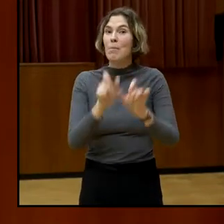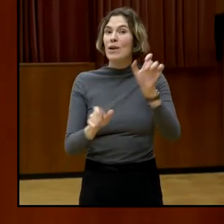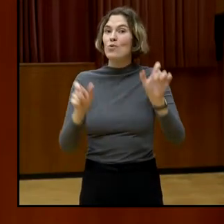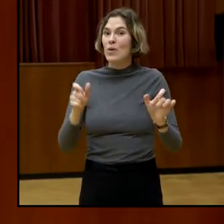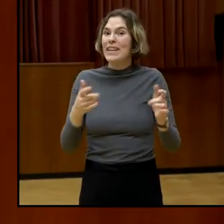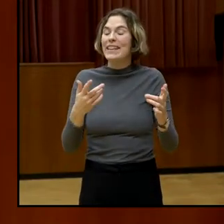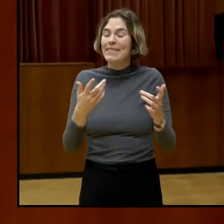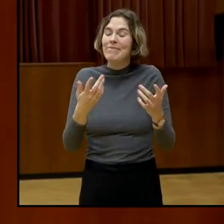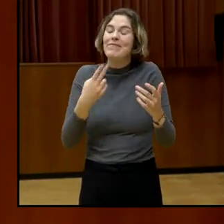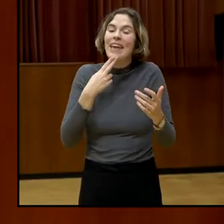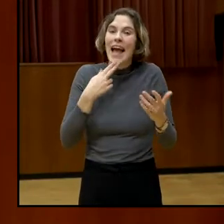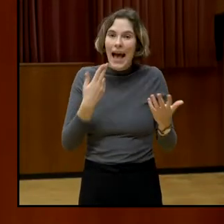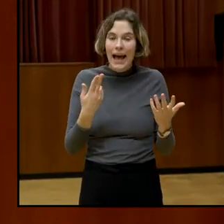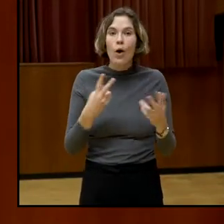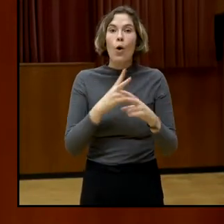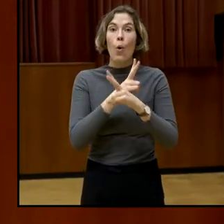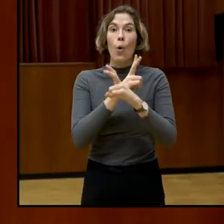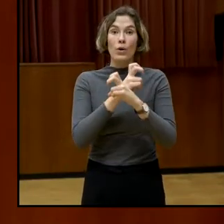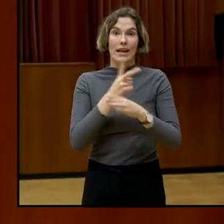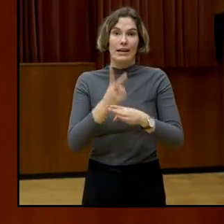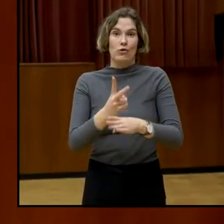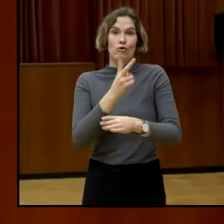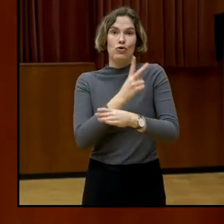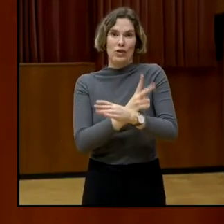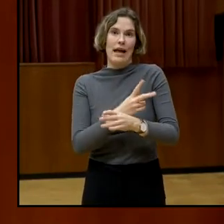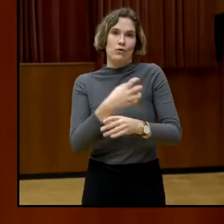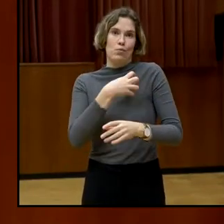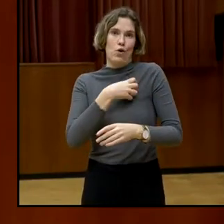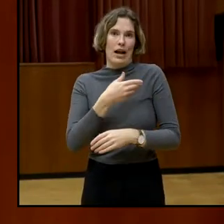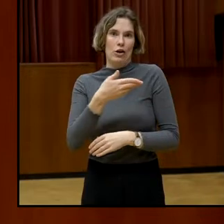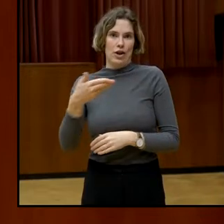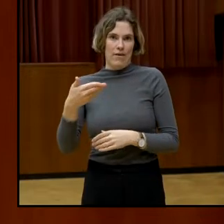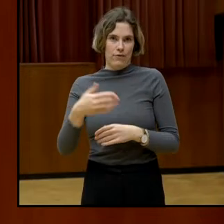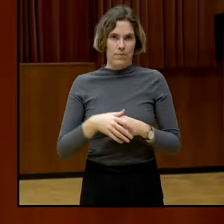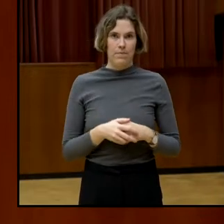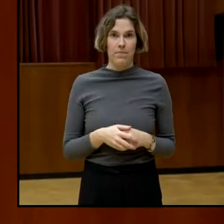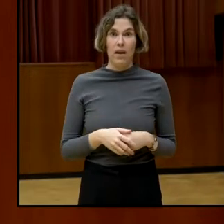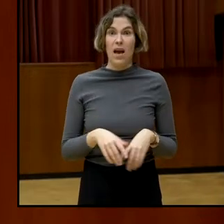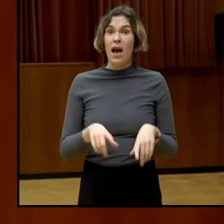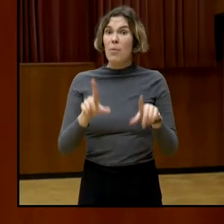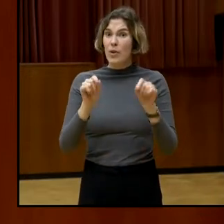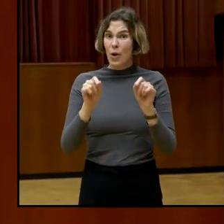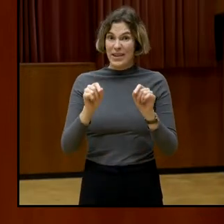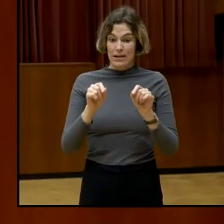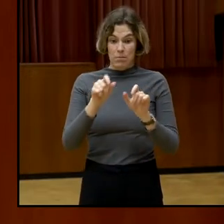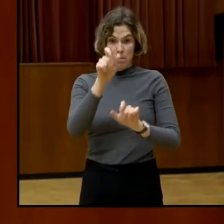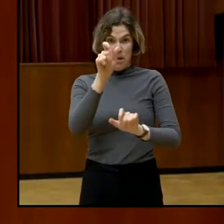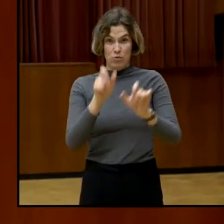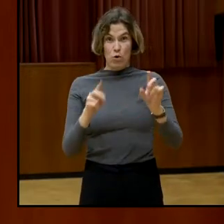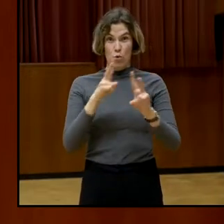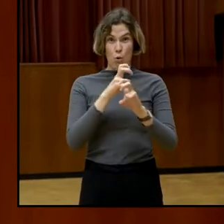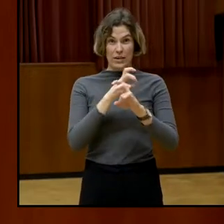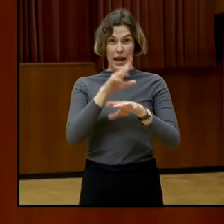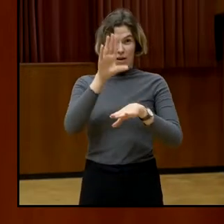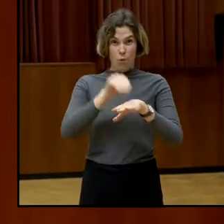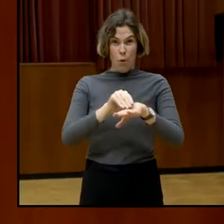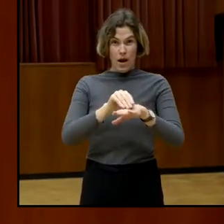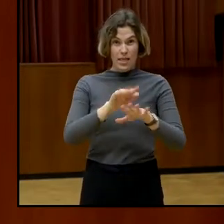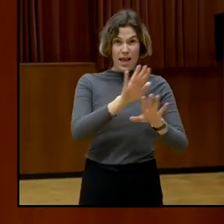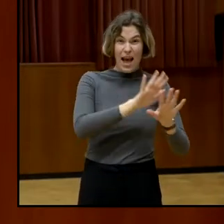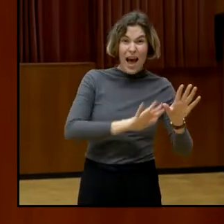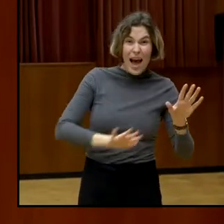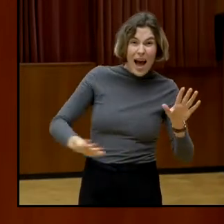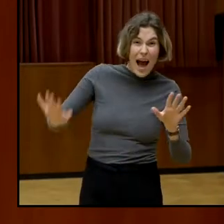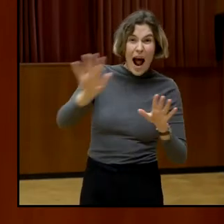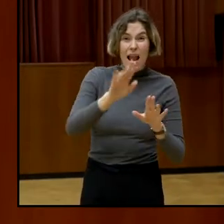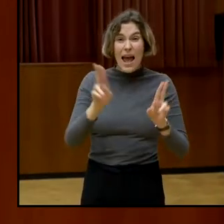Staatsbürgerschaft. Das heißt, es sind nicht alle berechtigt. EinwohnerInnen ohne österreichischen